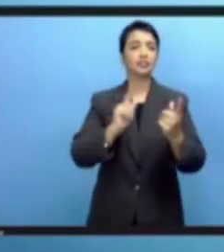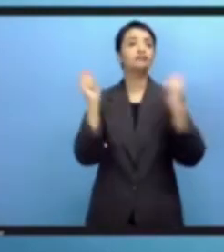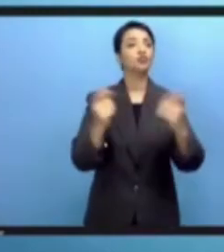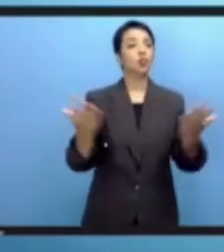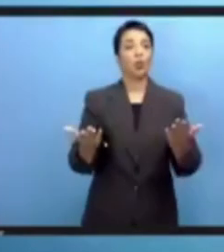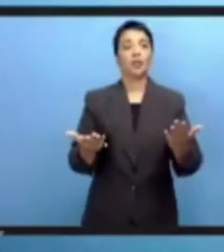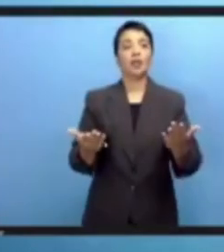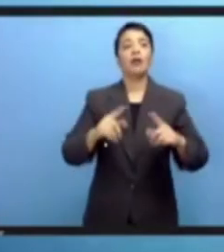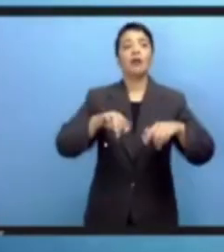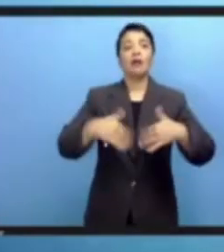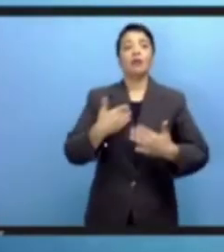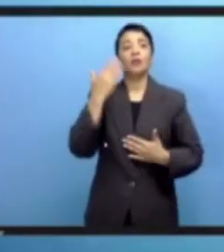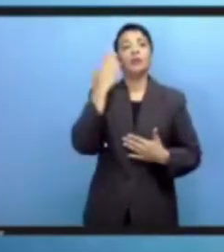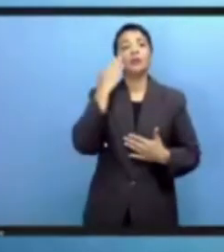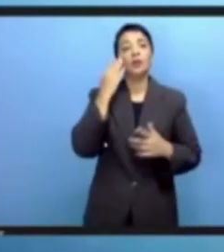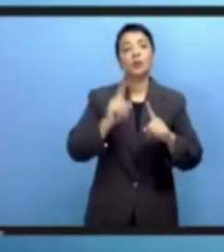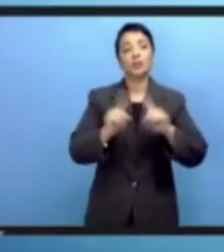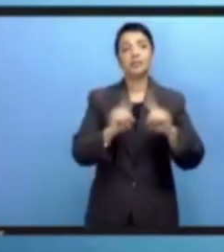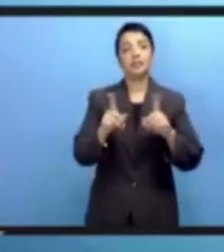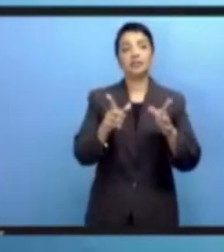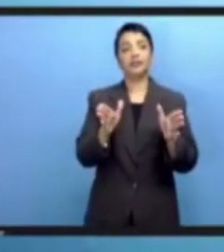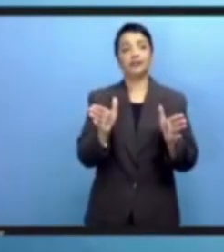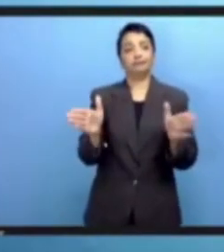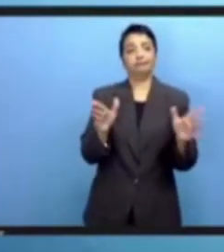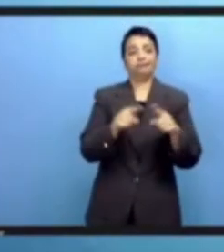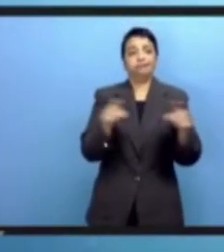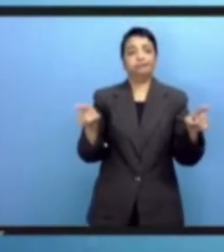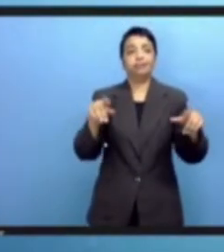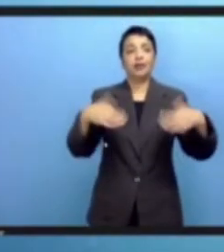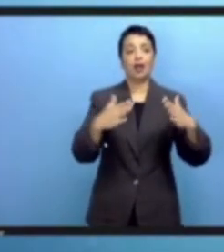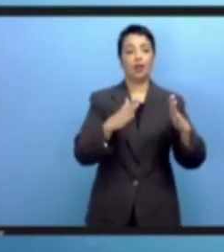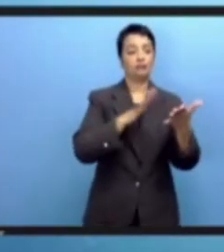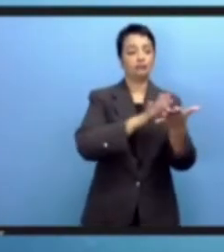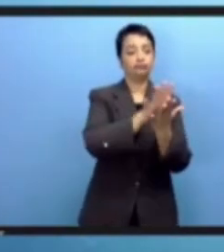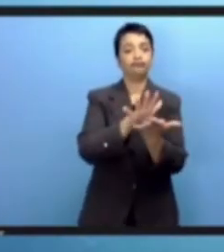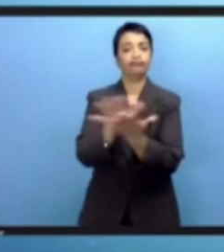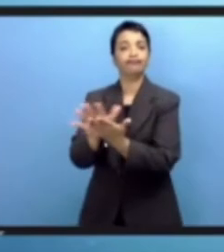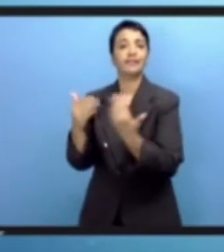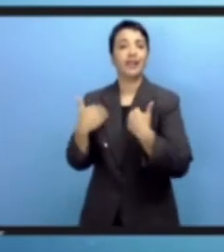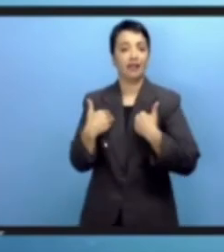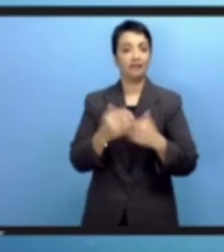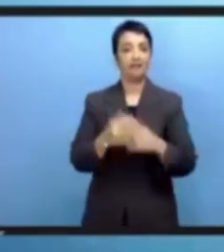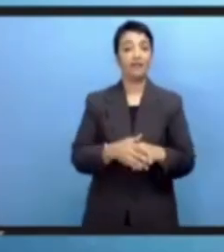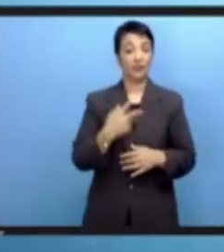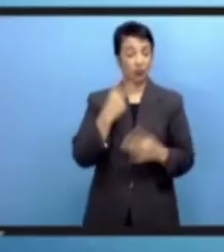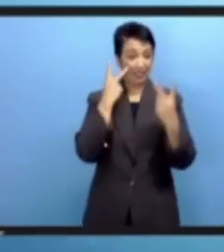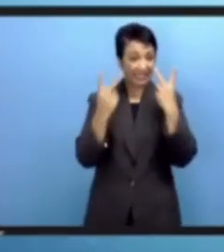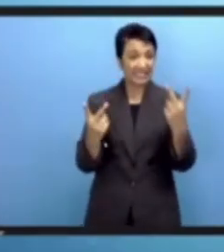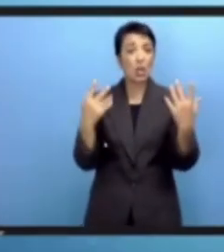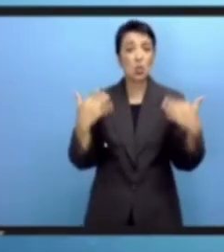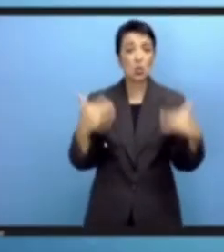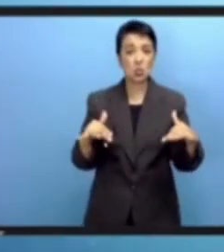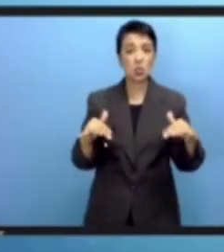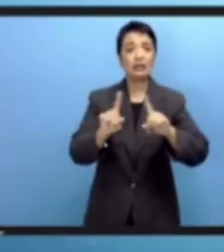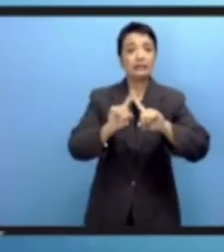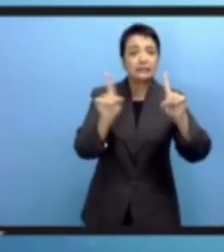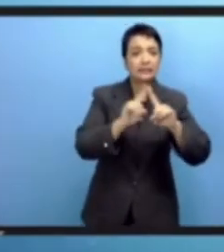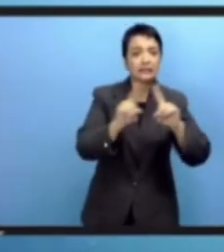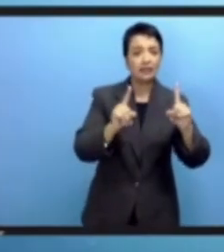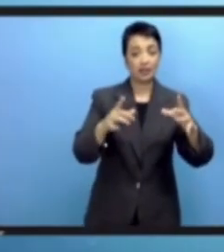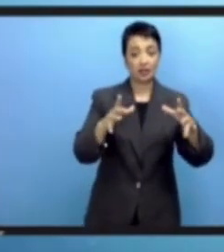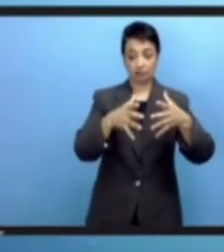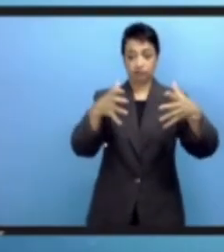الأزمات تمت ترجمتها من خلال وصم السرد وأيضا